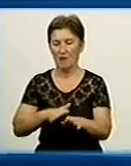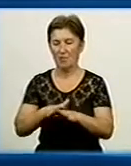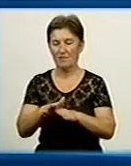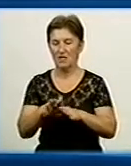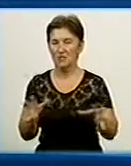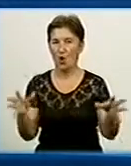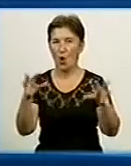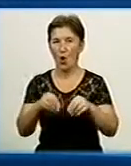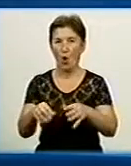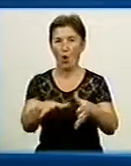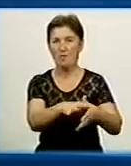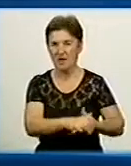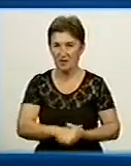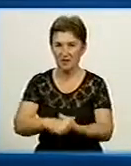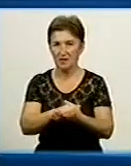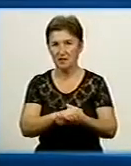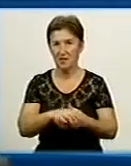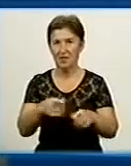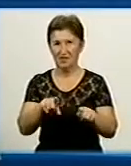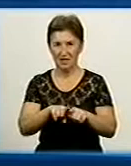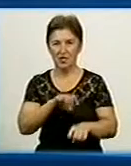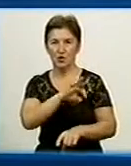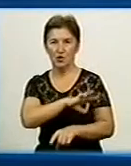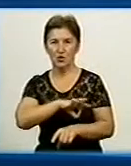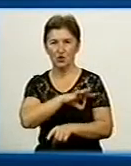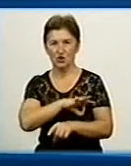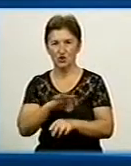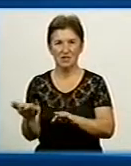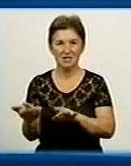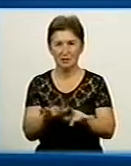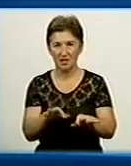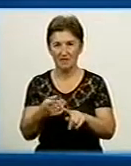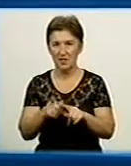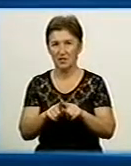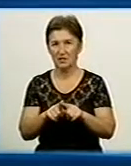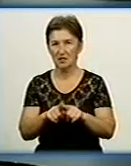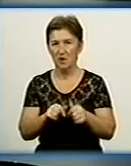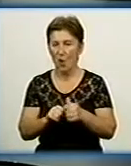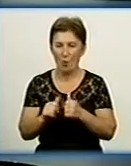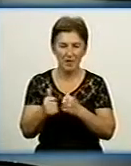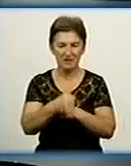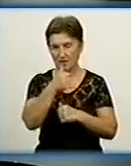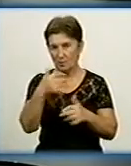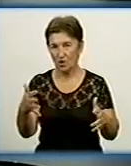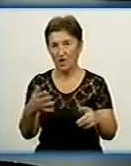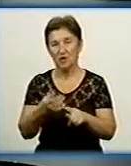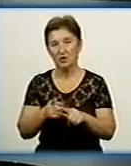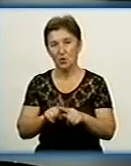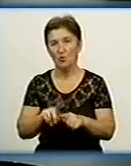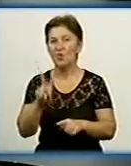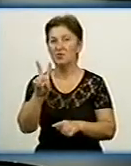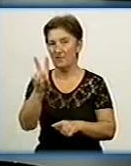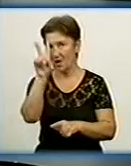потім вже тільки після об'єднання це юридичні такі справи, які ми не могли навіть законодавчо обійти. Тому прийшлось два